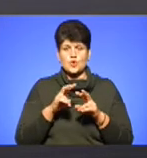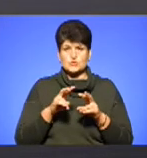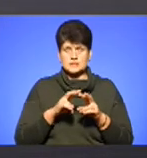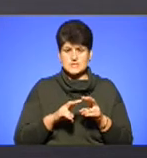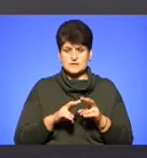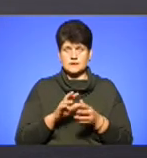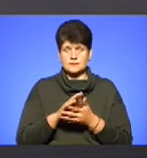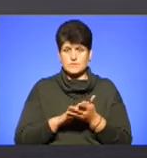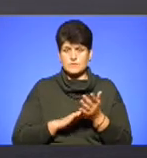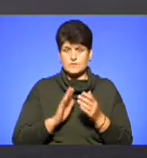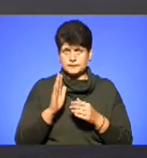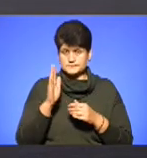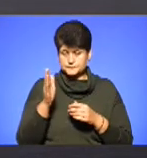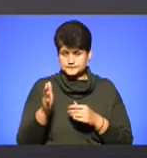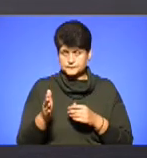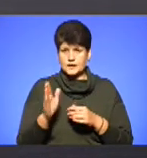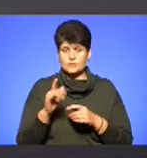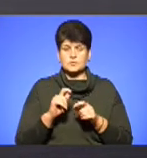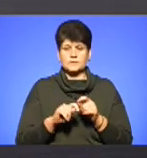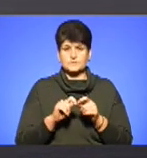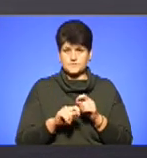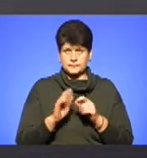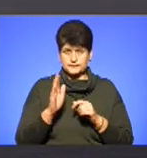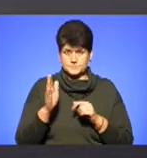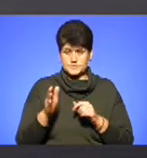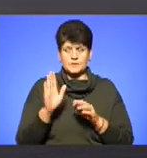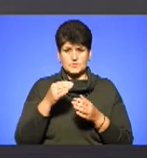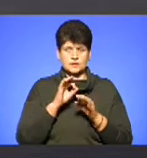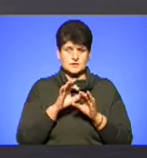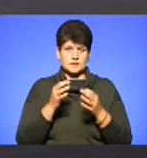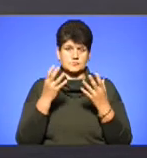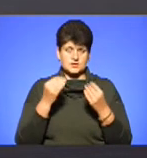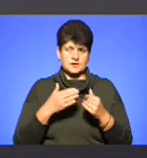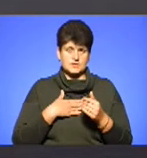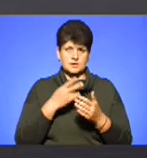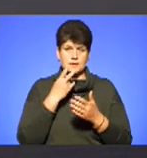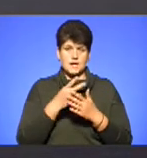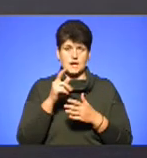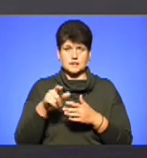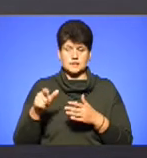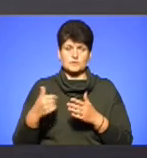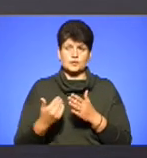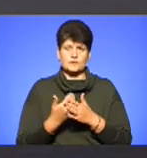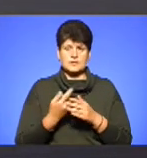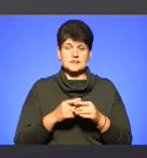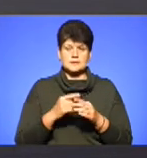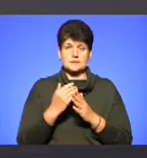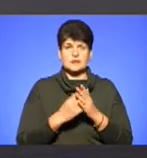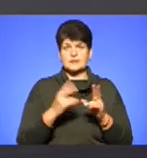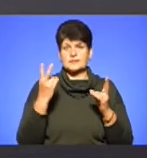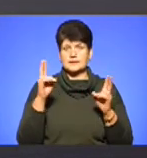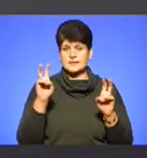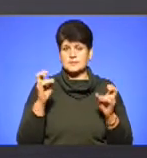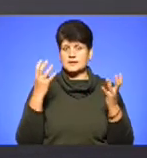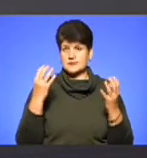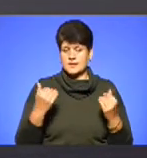ведеться і йде подальша перевірка, про що ми будемо повідомляти наших глядачів у випуску новин. Це була програма «Тема дня». Я